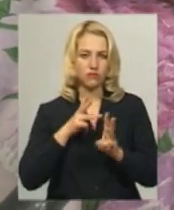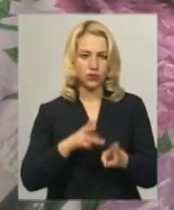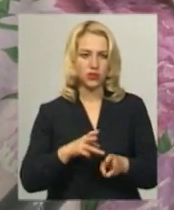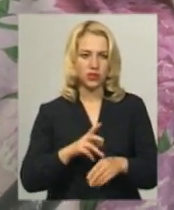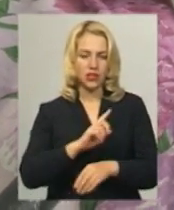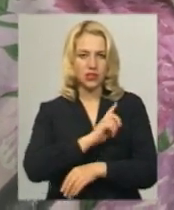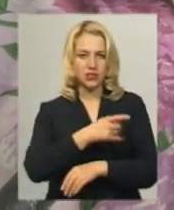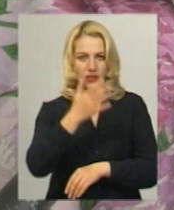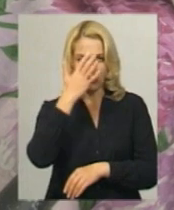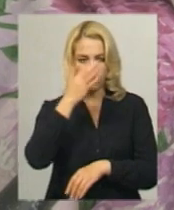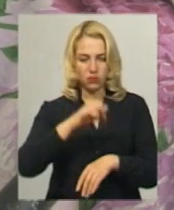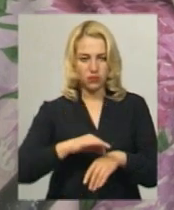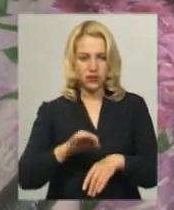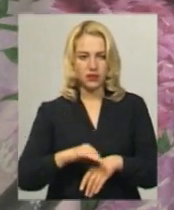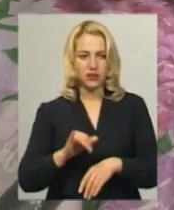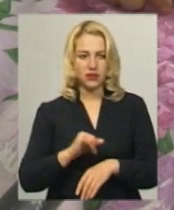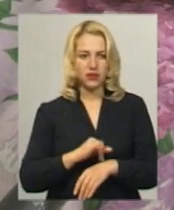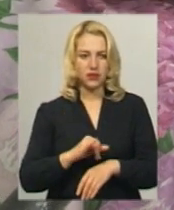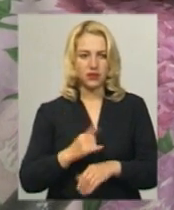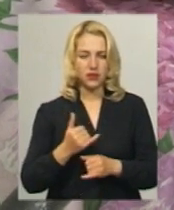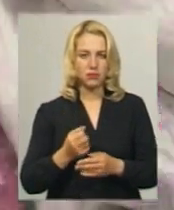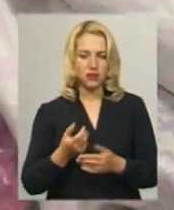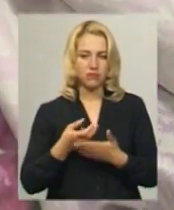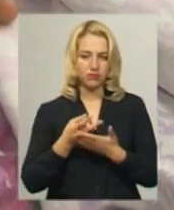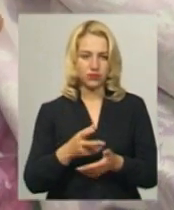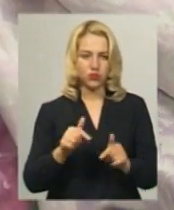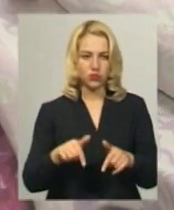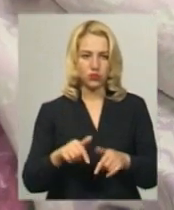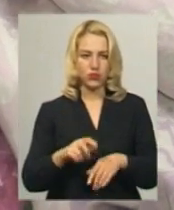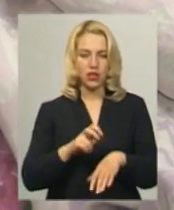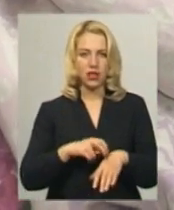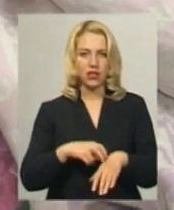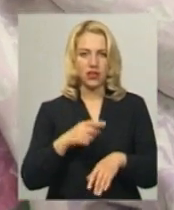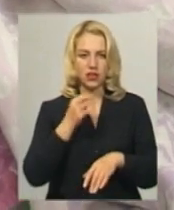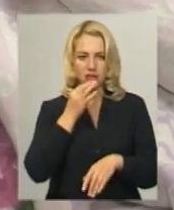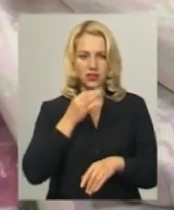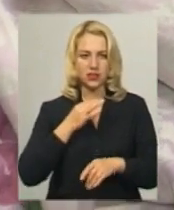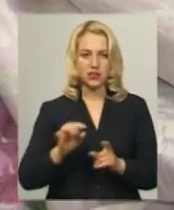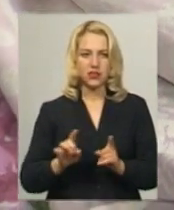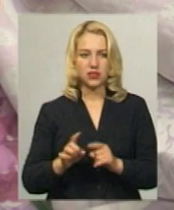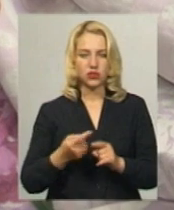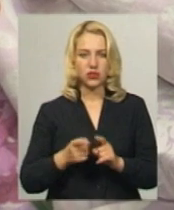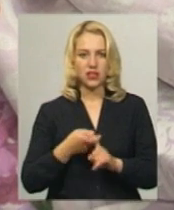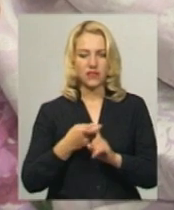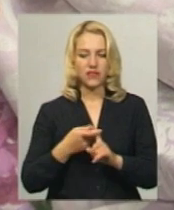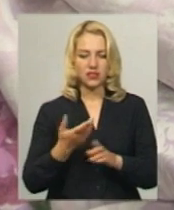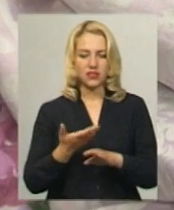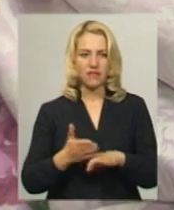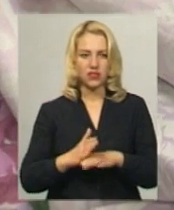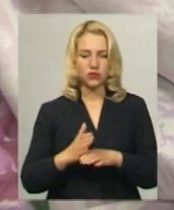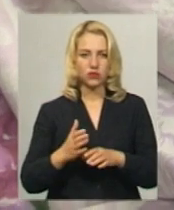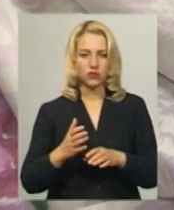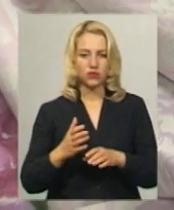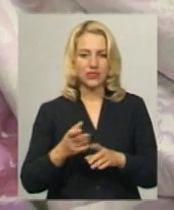сильний головний біль і тепер ми тут. Лікарі сказали, що цю інфекцію дуже важко підхопити